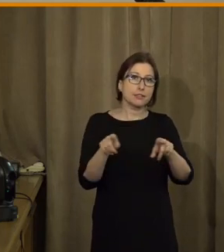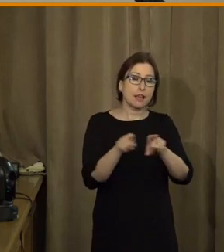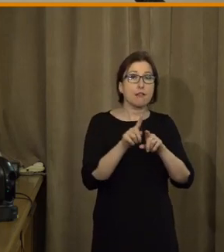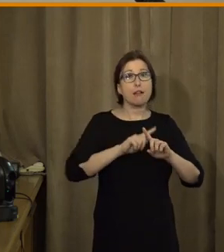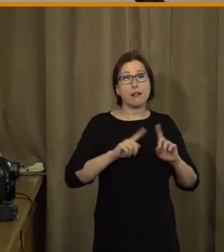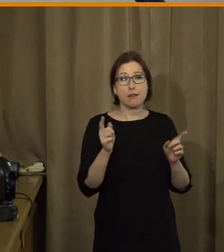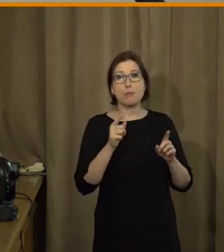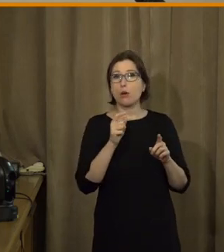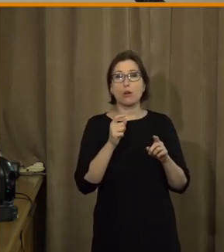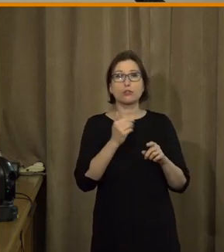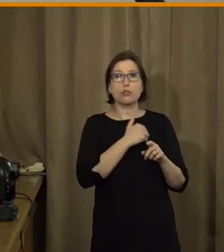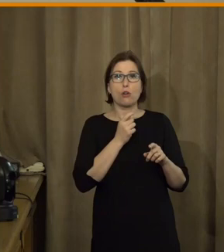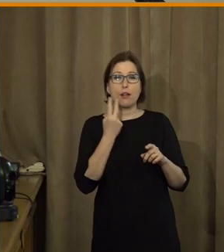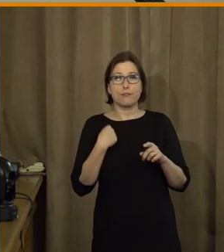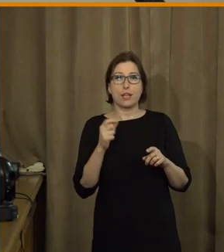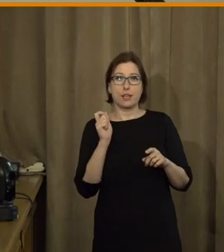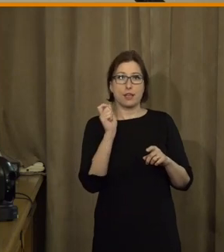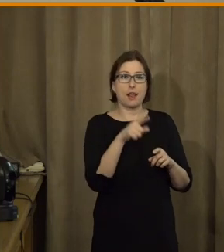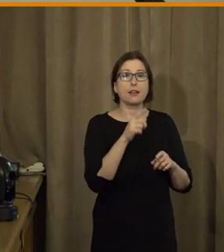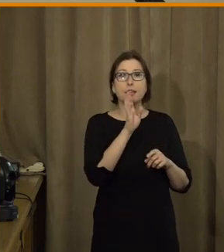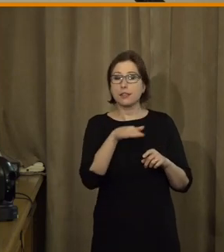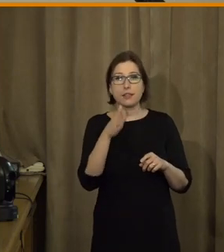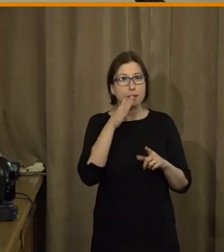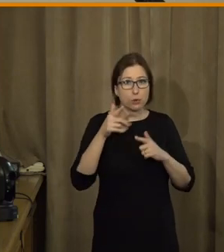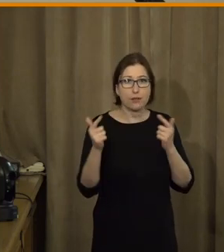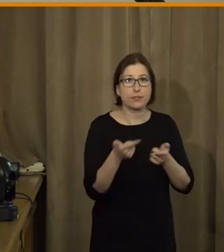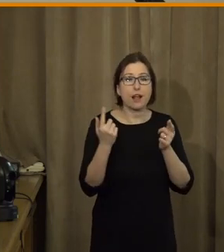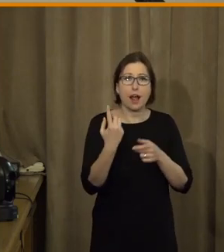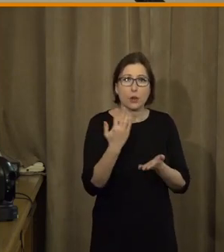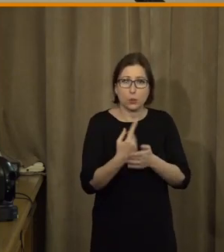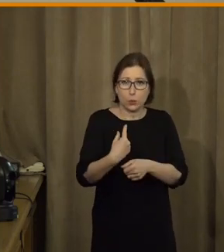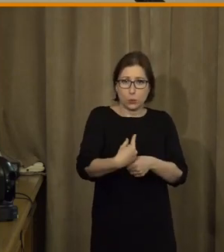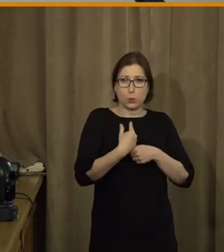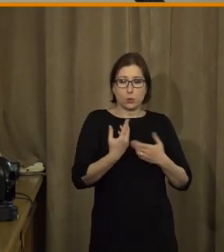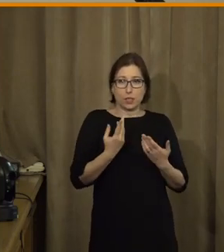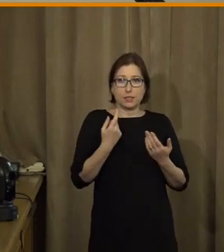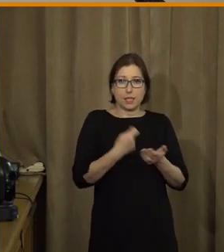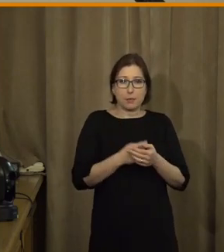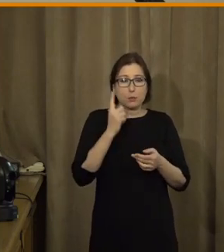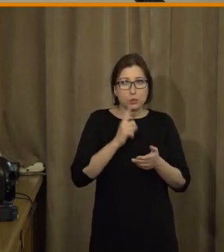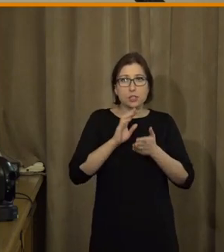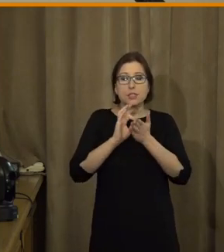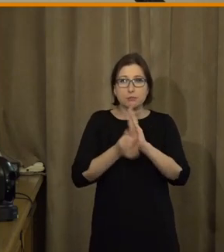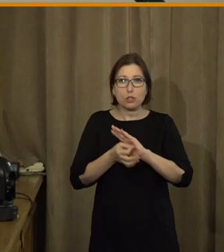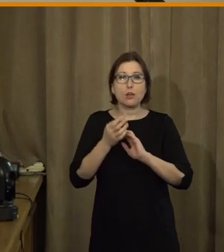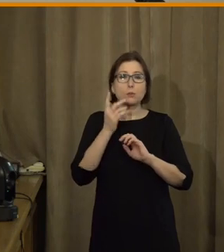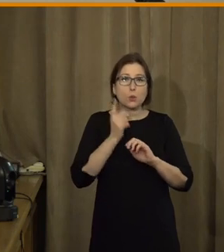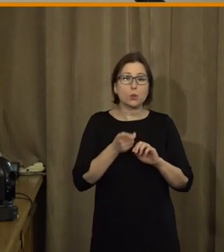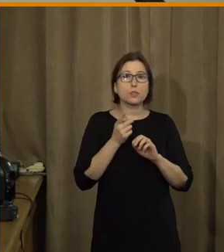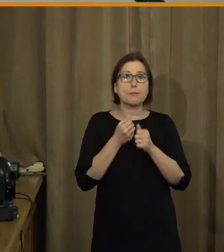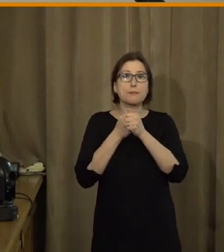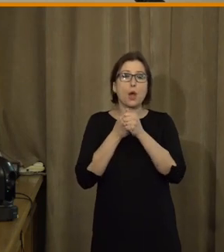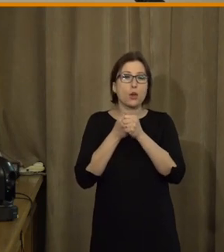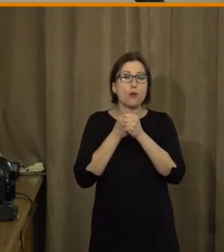nepošlu v škole peníze a děti nepojedou na žádný výlet anebo teda budu muset věrovat čas a nějakým způsobem si